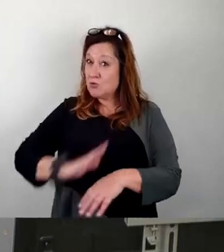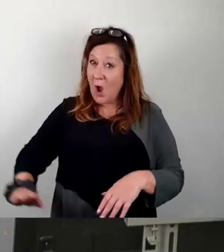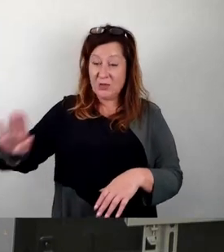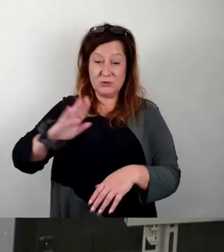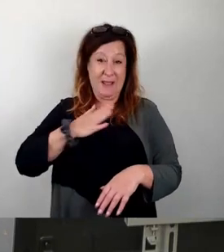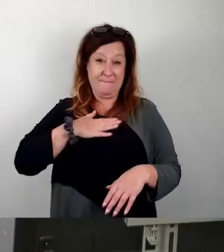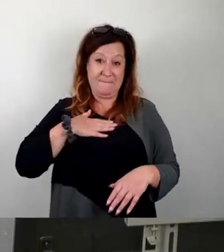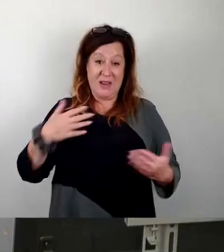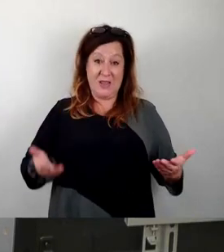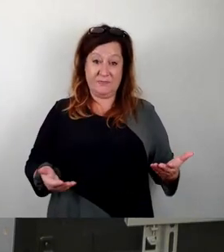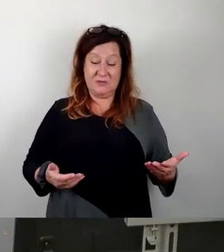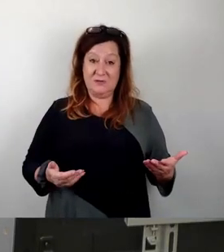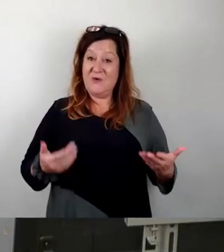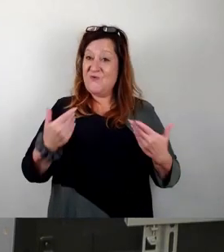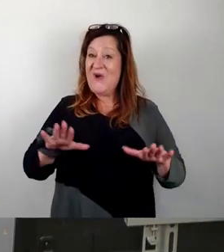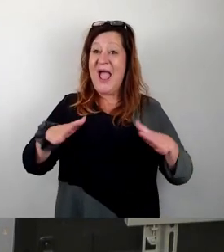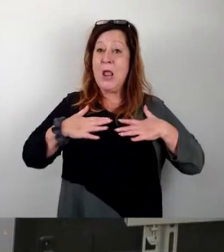Freikörperkulturanhänger.